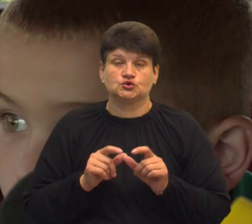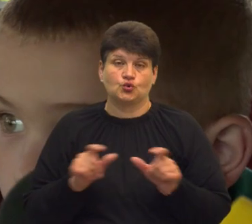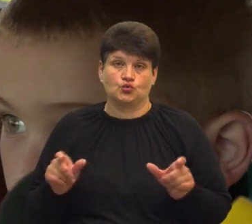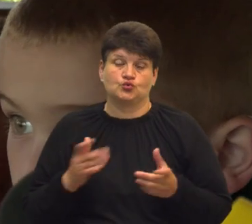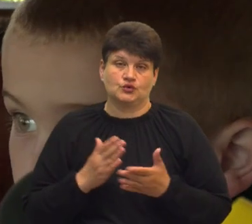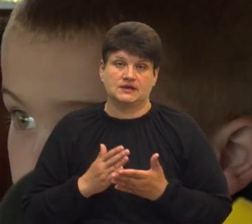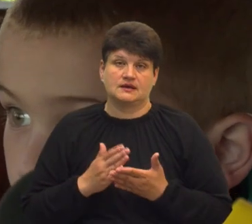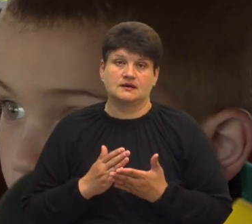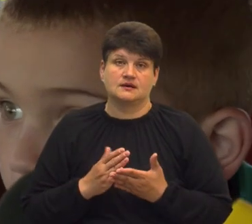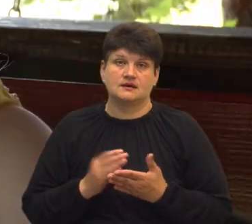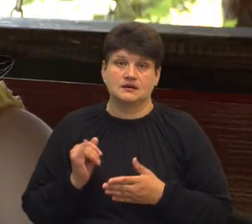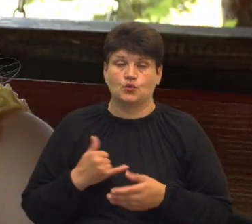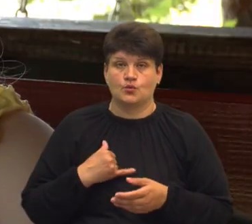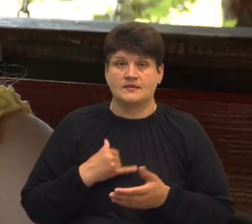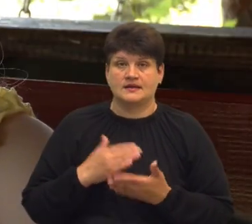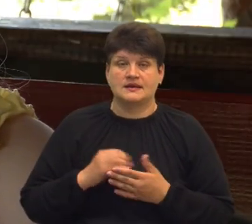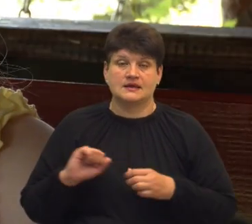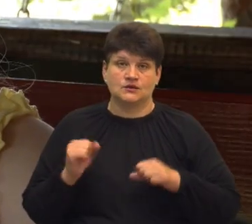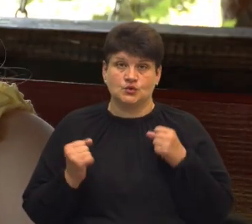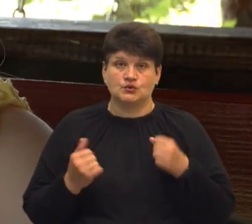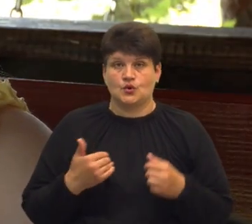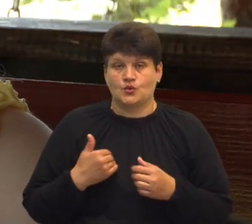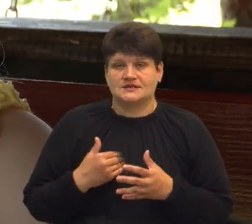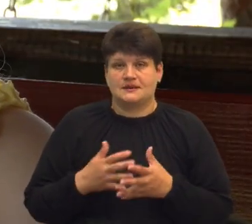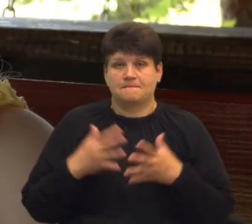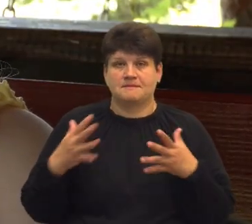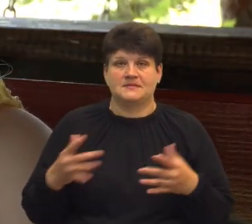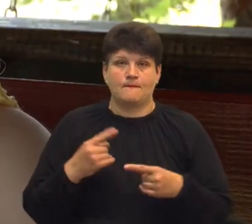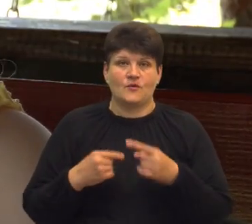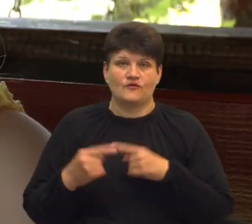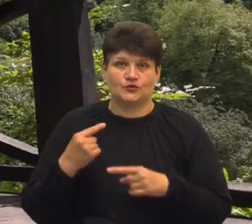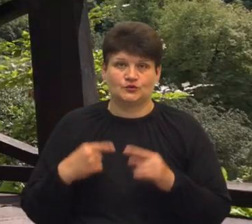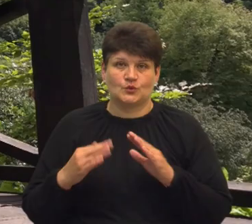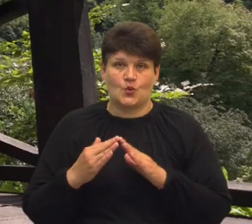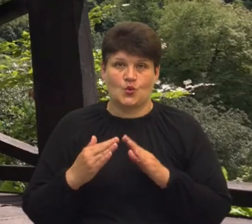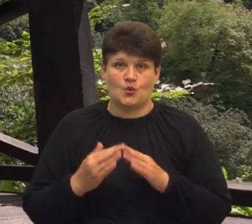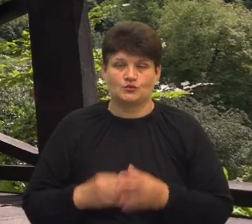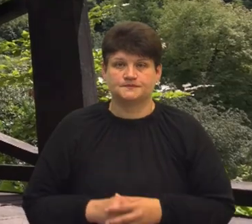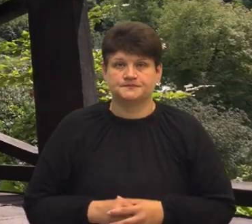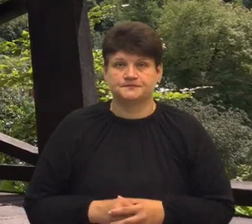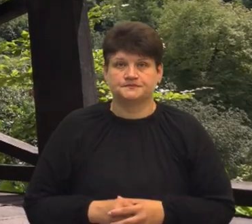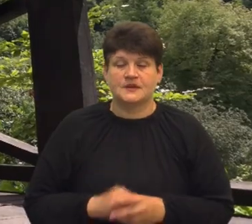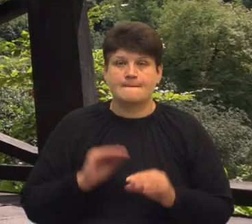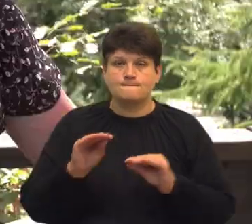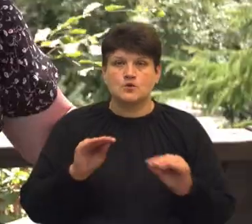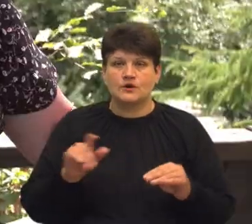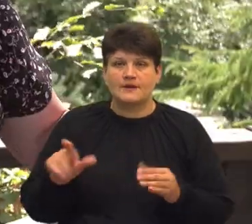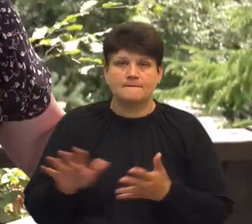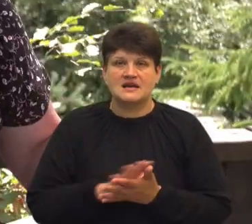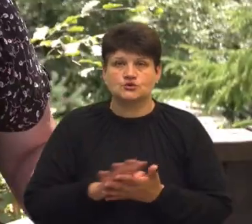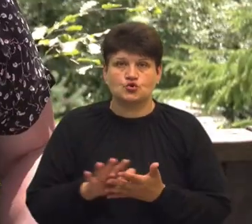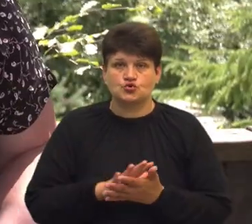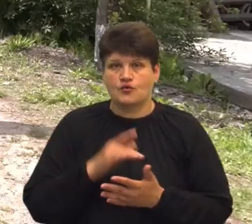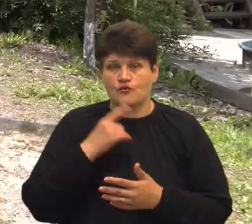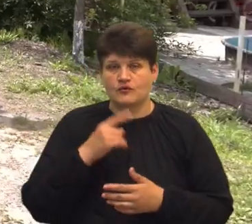і в мене є друзі. Хочуть найбільше повернутися, звісно, додому. Поселяють тут людей безкоштовно, розповідає